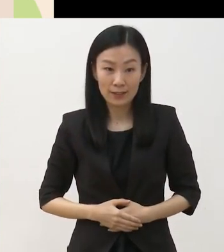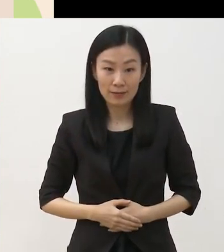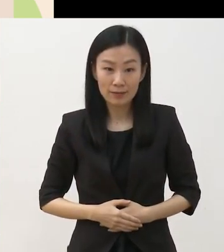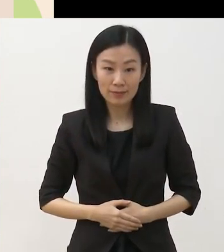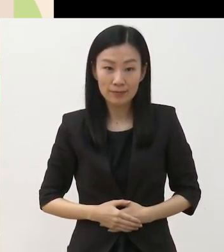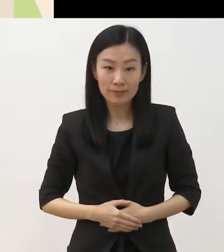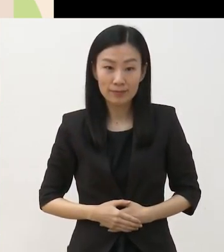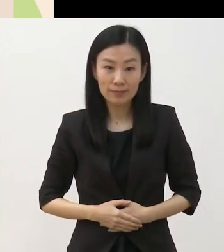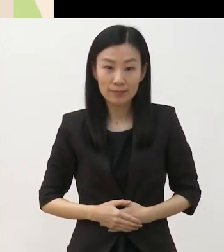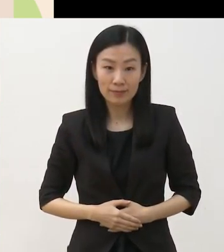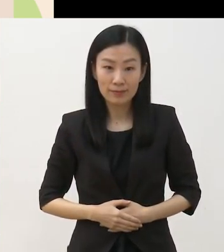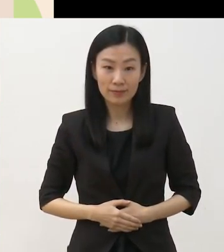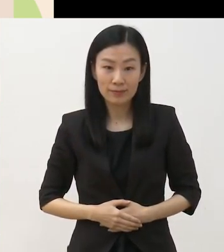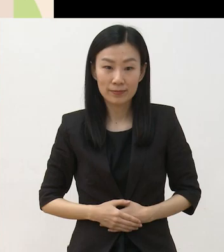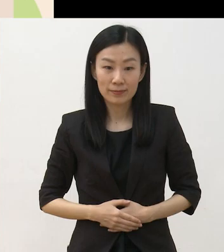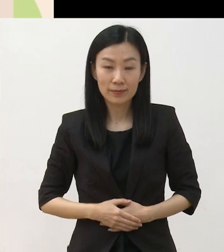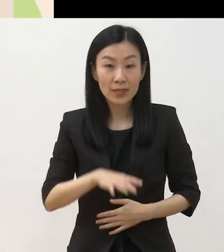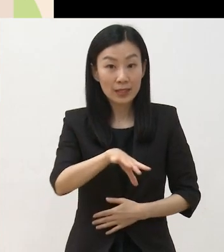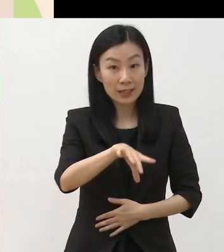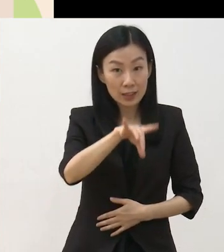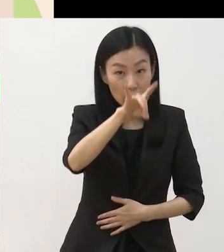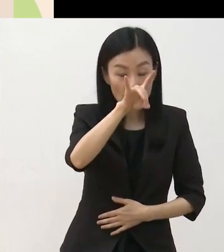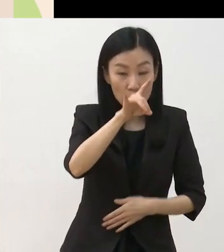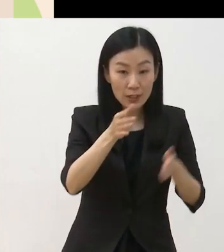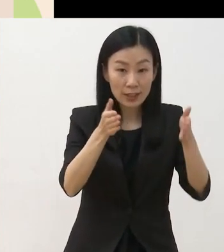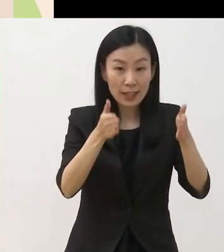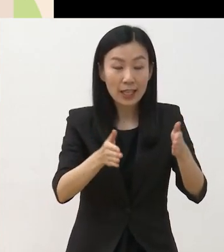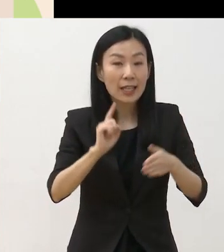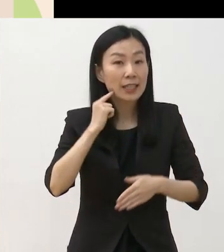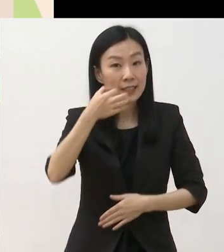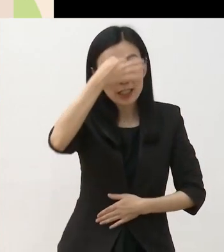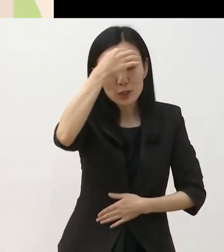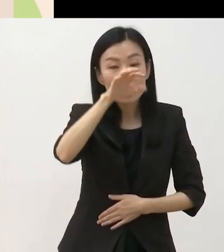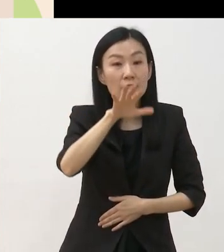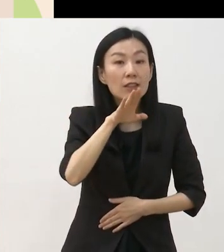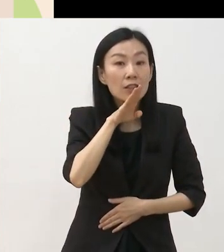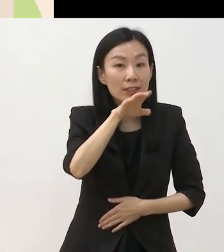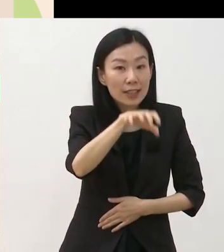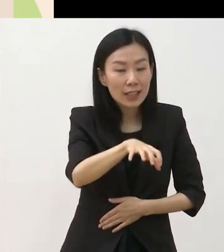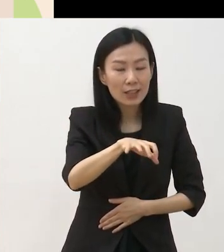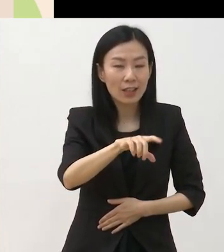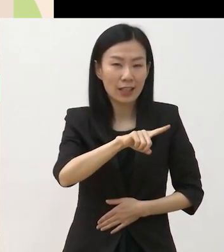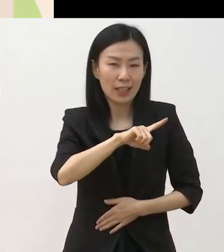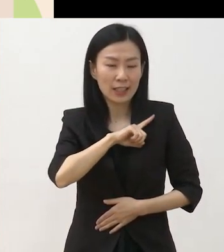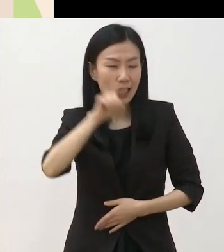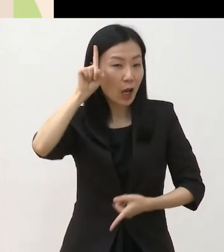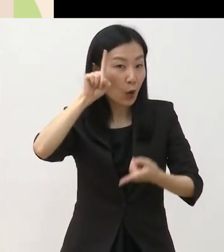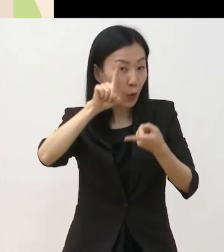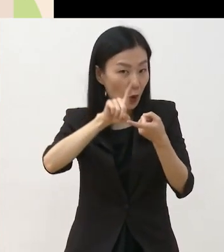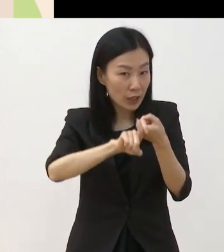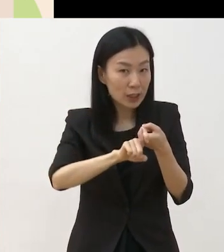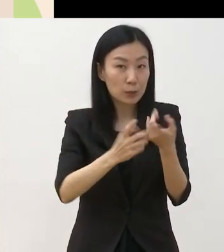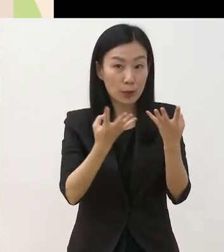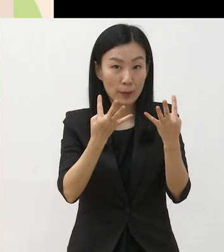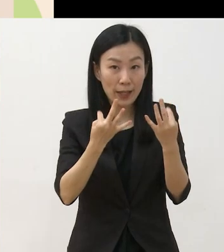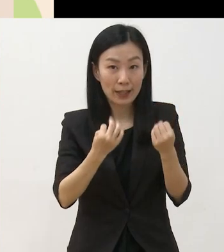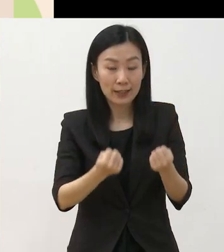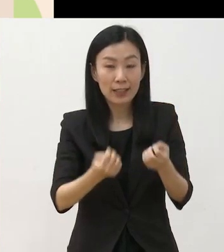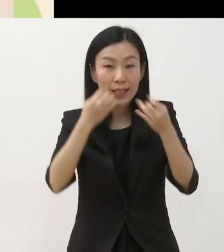초연 제작 단계는 예술 현장에서 가장 뜨거운 관심을 보여주시는